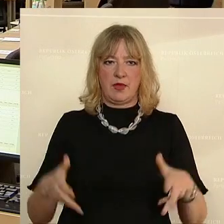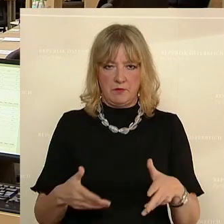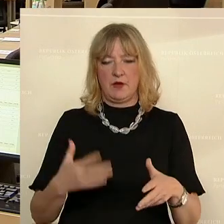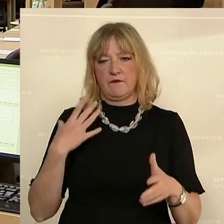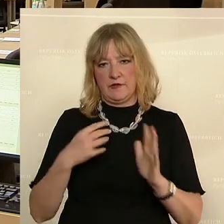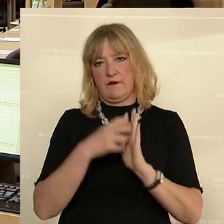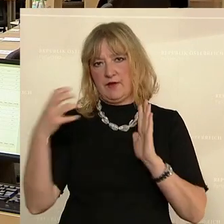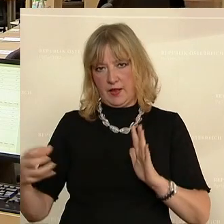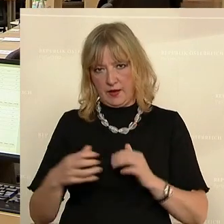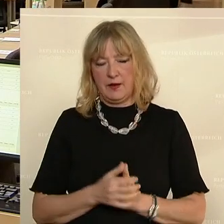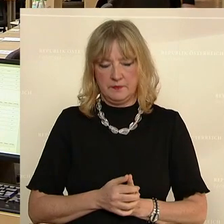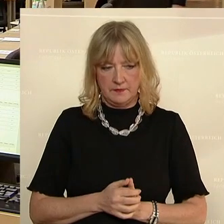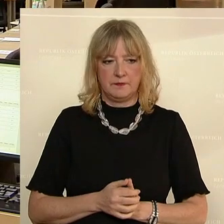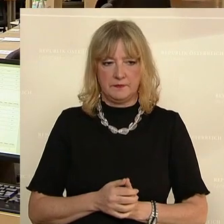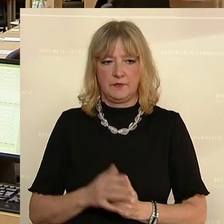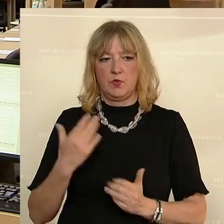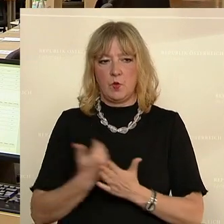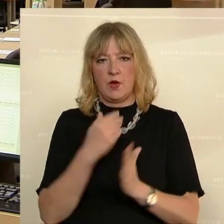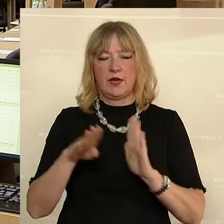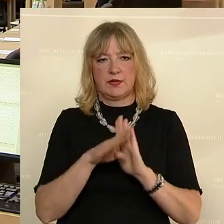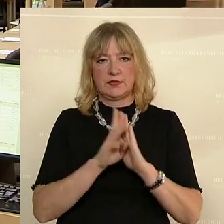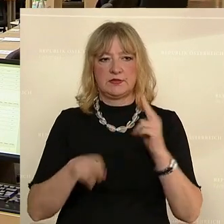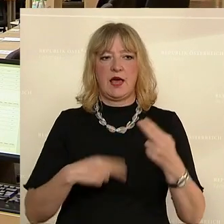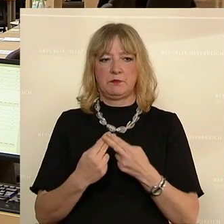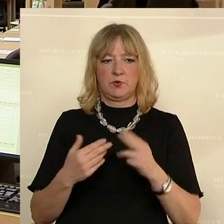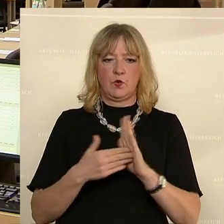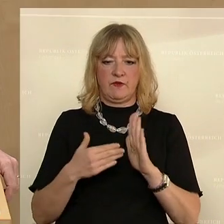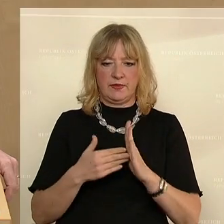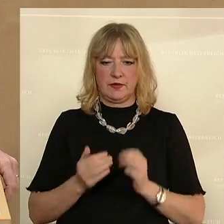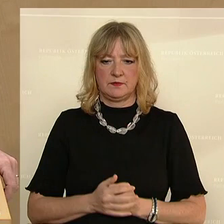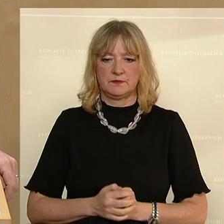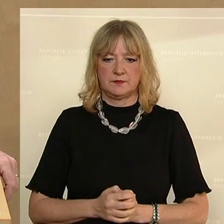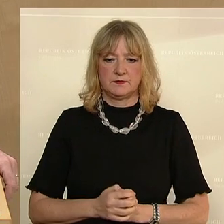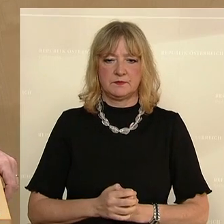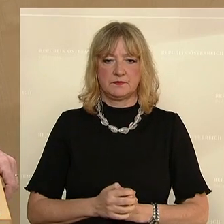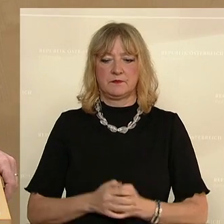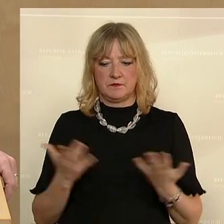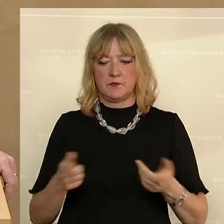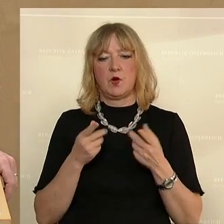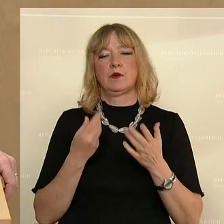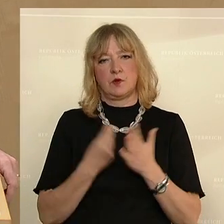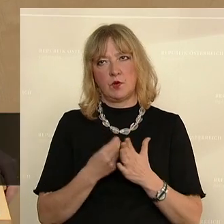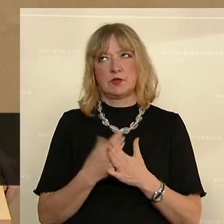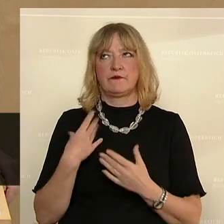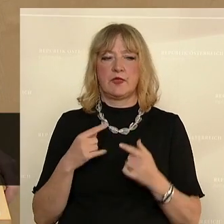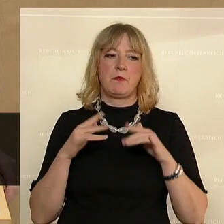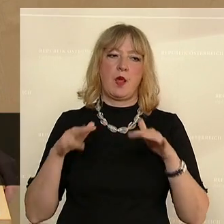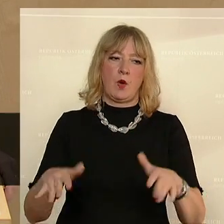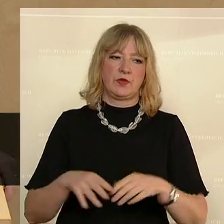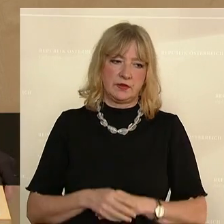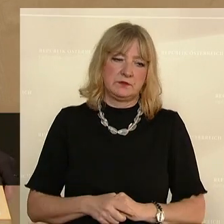Fiona Fiedler von der Neo, sie setzt die nächste Rednerin. Nötig. Und das kostet uns wieder Millionen.